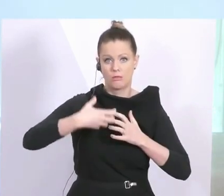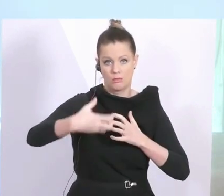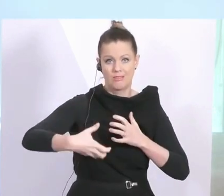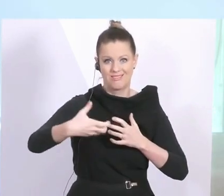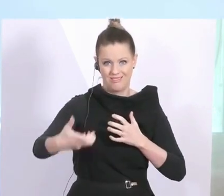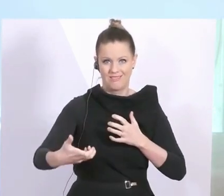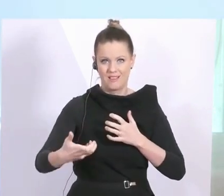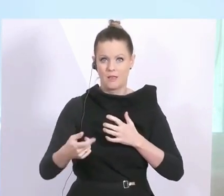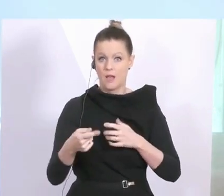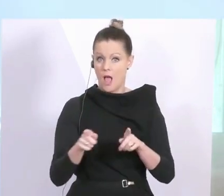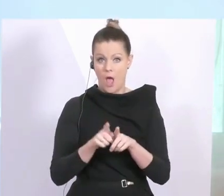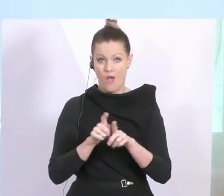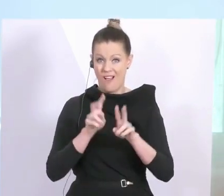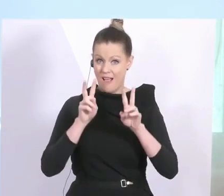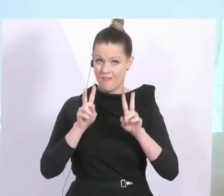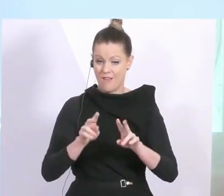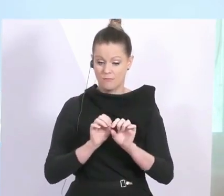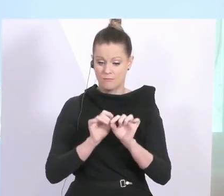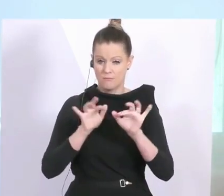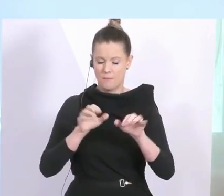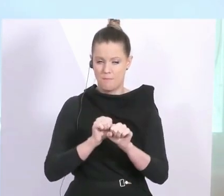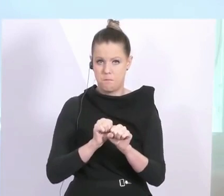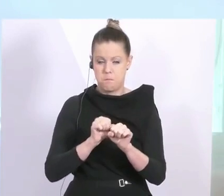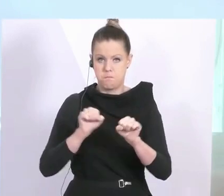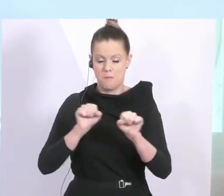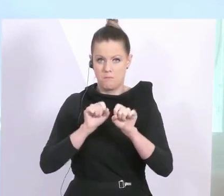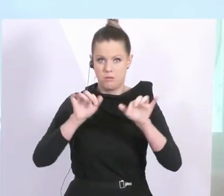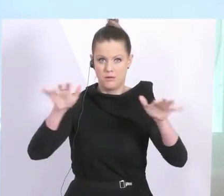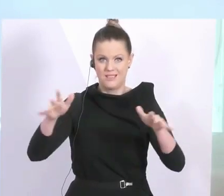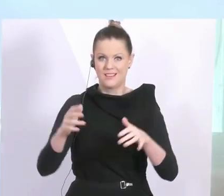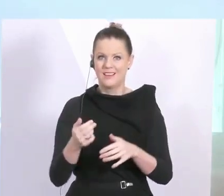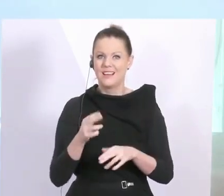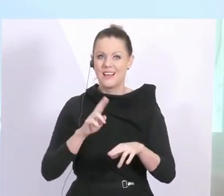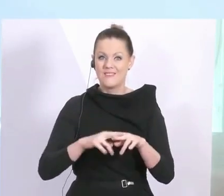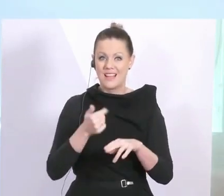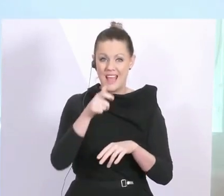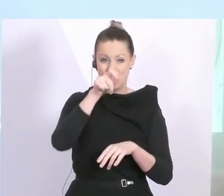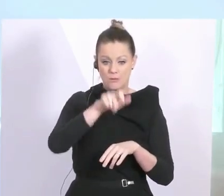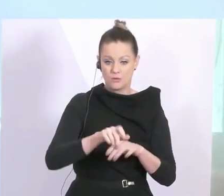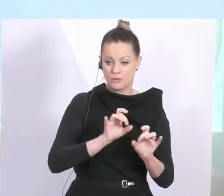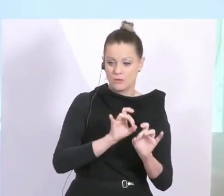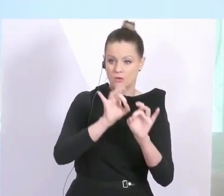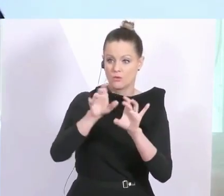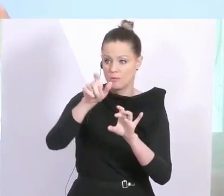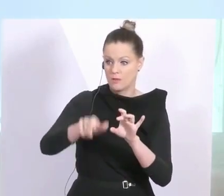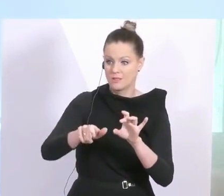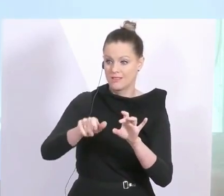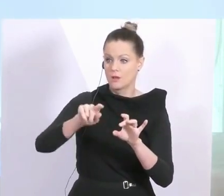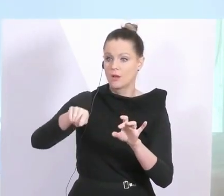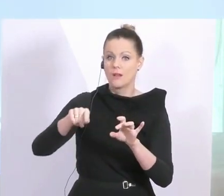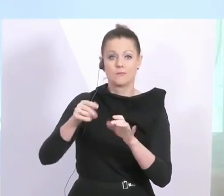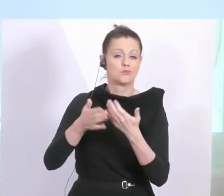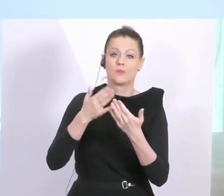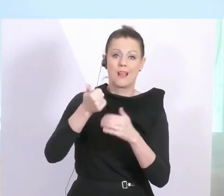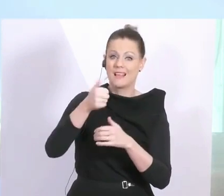sprich explosionsartigen Wachstum, das immer dann eintritt, wenn einer mehr ansteckt als einen anderen Menschen und wenn es nur 1,1 ist